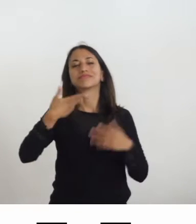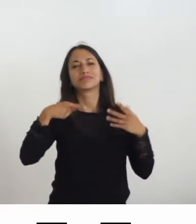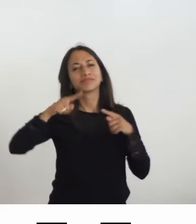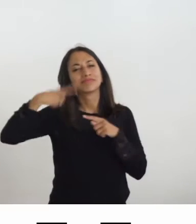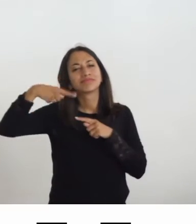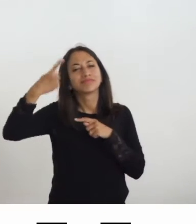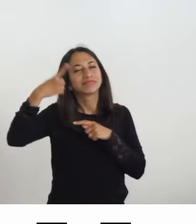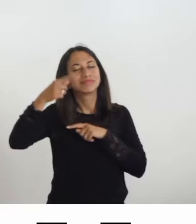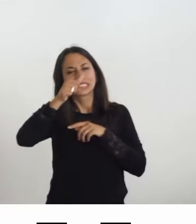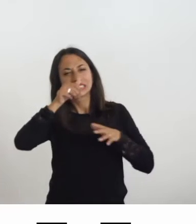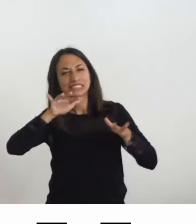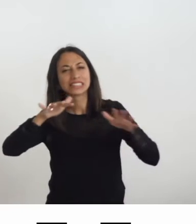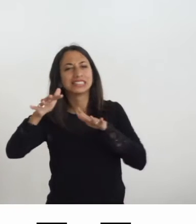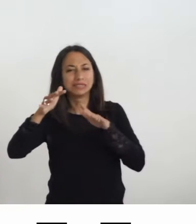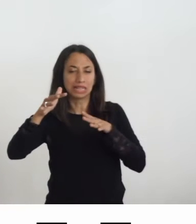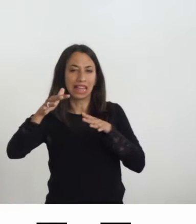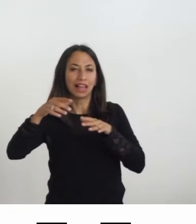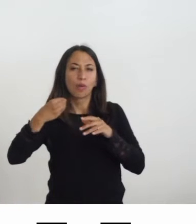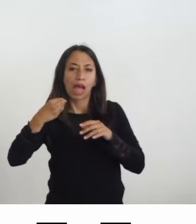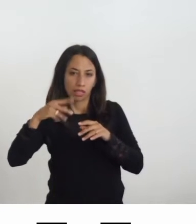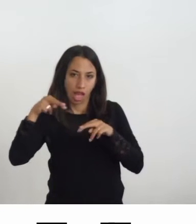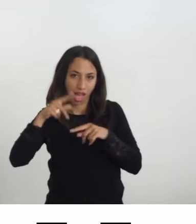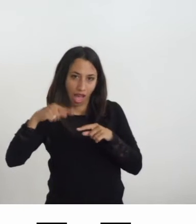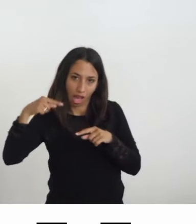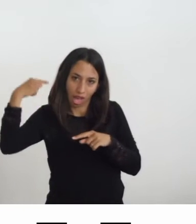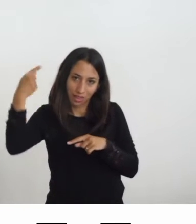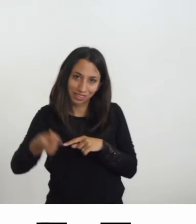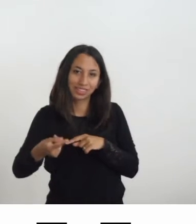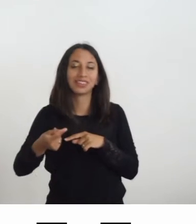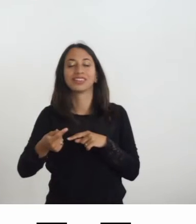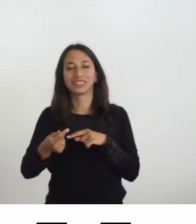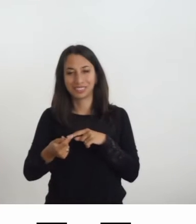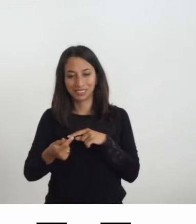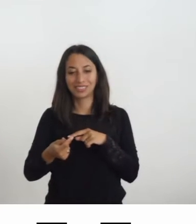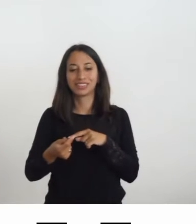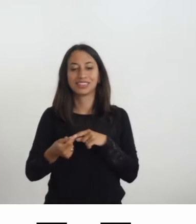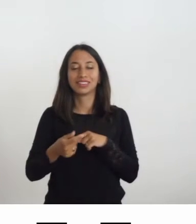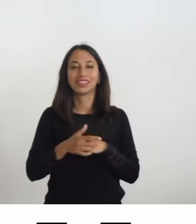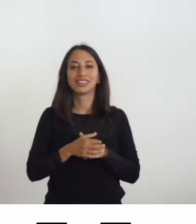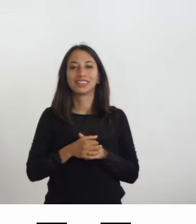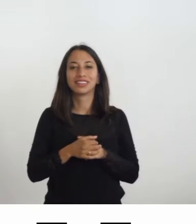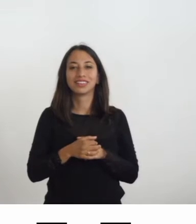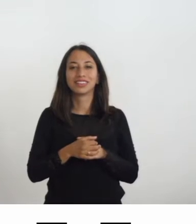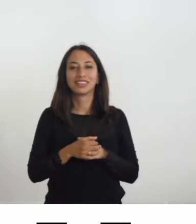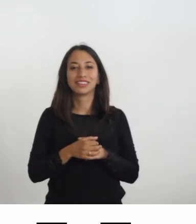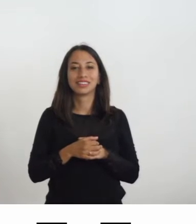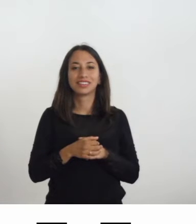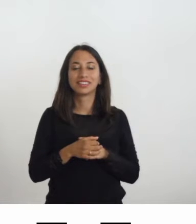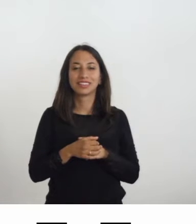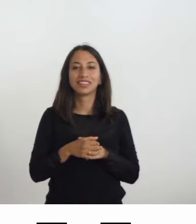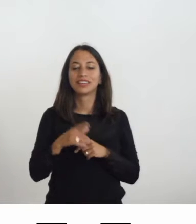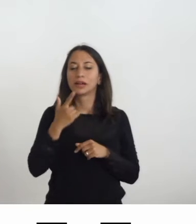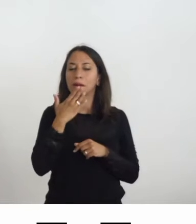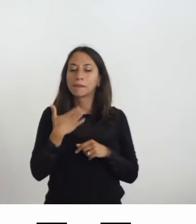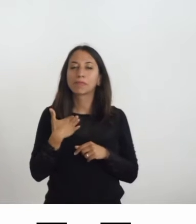espositiva passano un po' di anni. Degna di essere citata penso che sia Dialogo nel